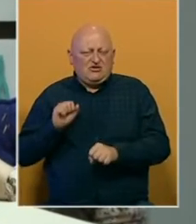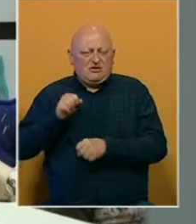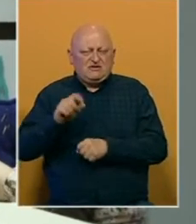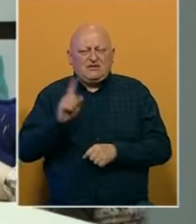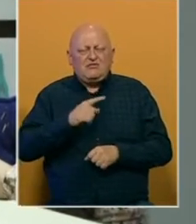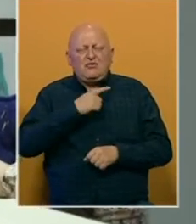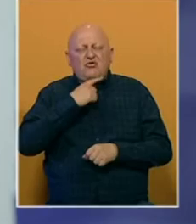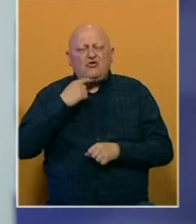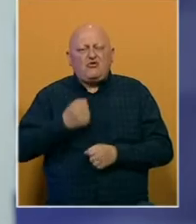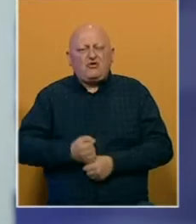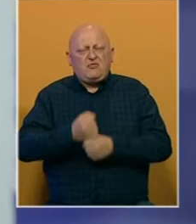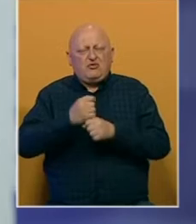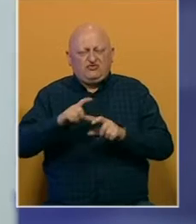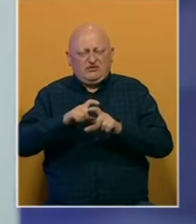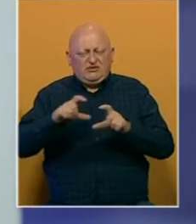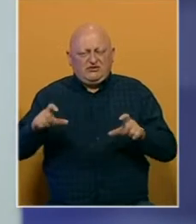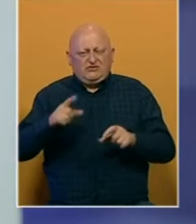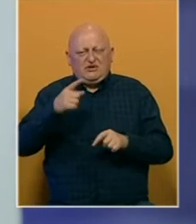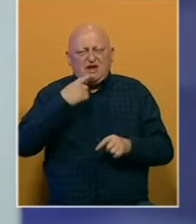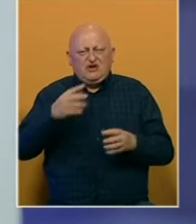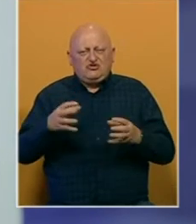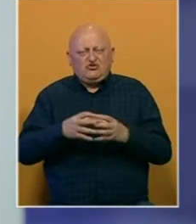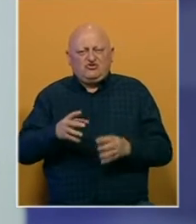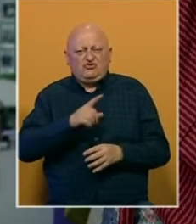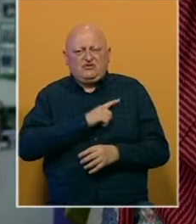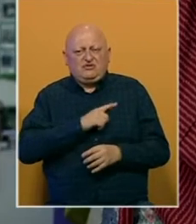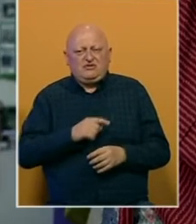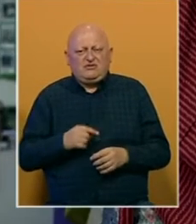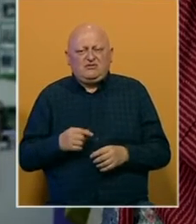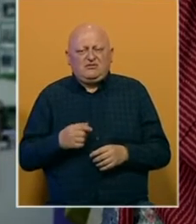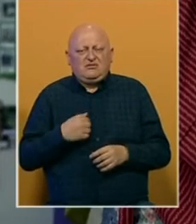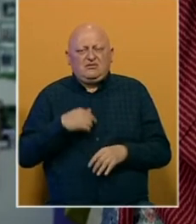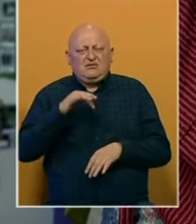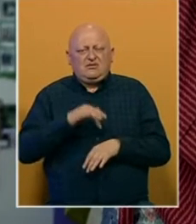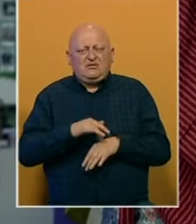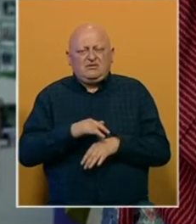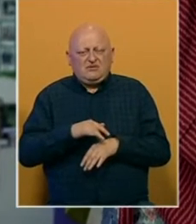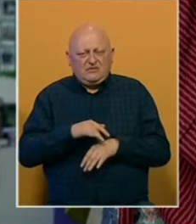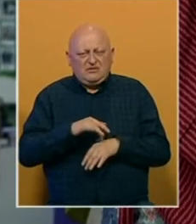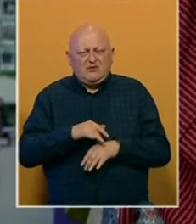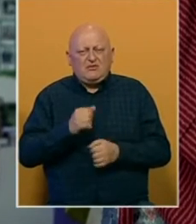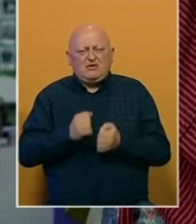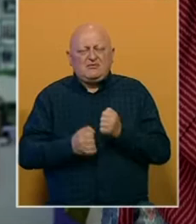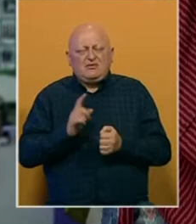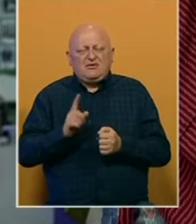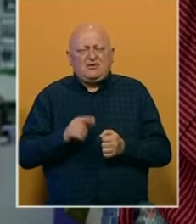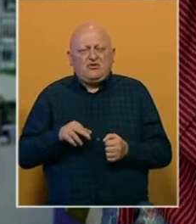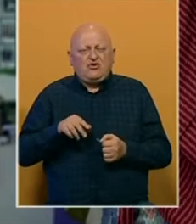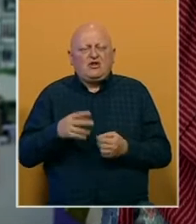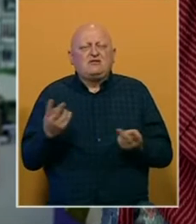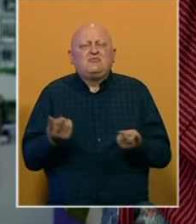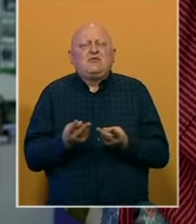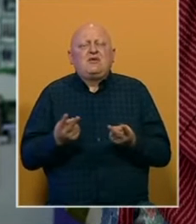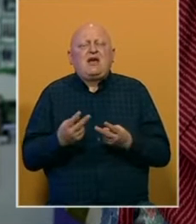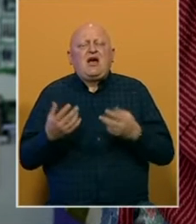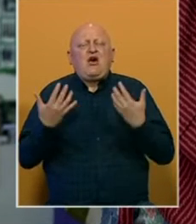nemaju dovoljno podrške institucija kažu iz udruženja žrtava. Da na mjesto zločina ne dolazimo kao